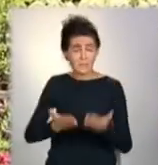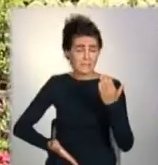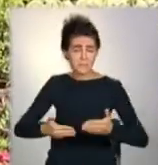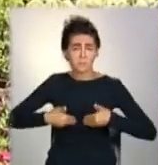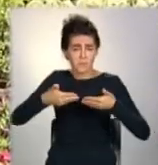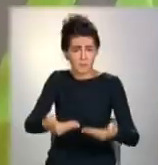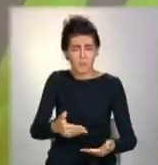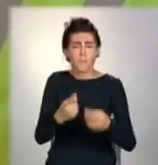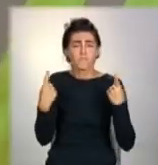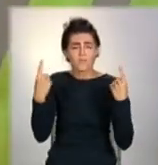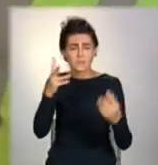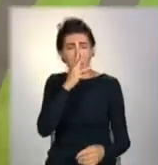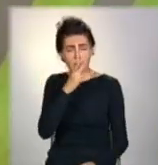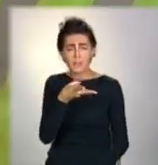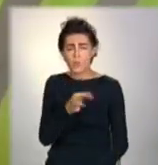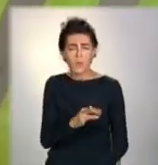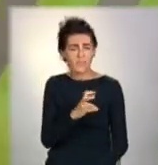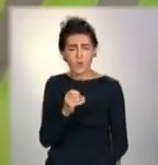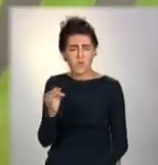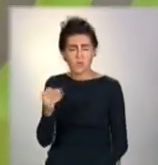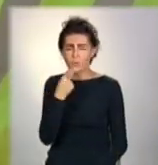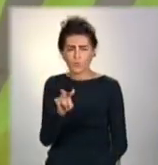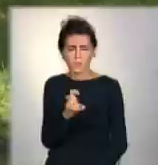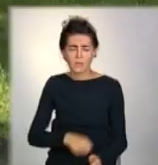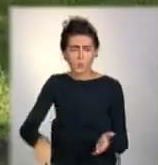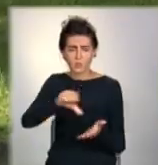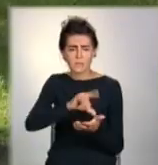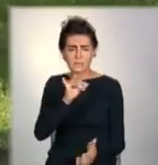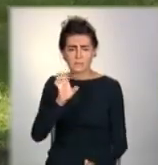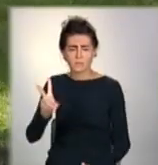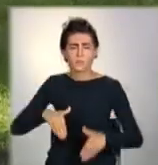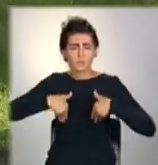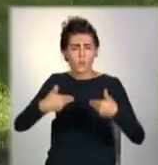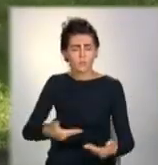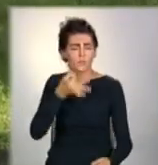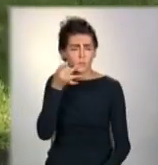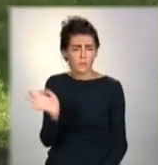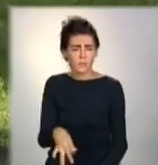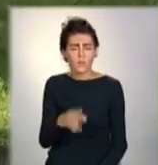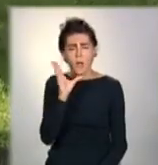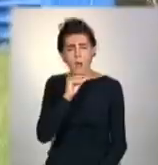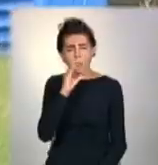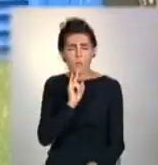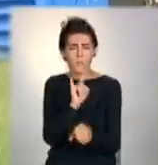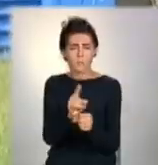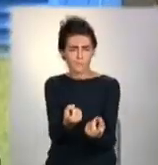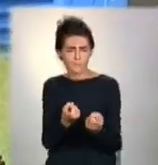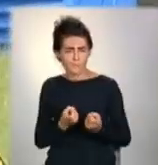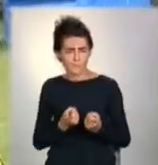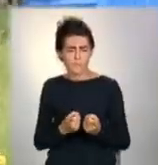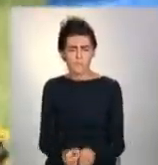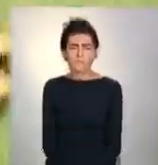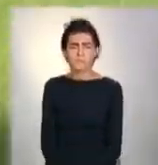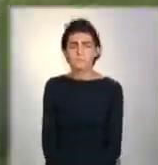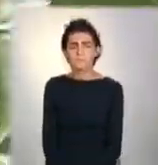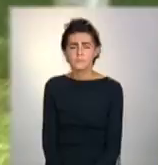велику зарплату, проте неофіційно краще не ризикувати, радять експерти. Це може бути лише приманкою для робітника. Олена